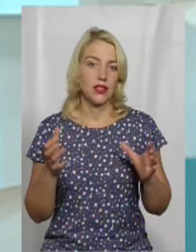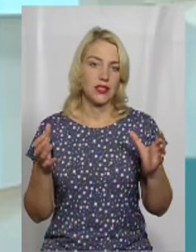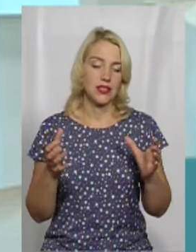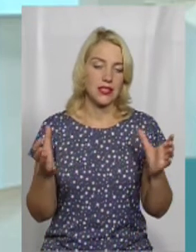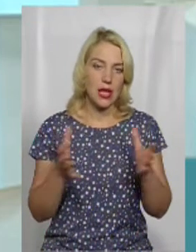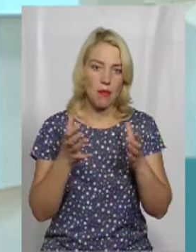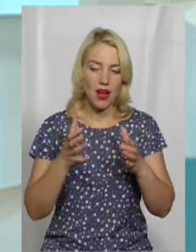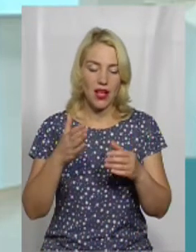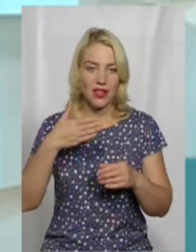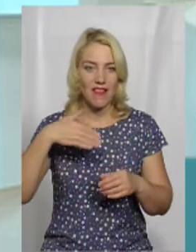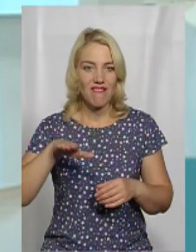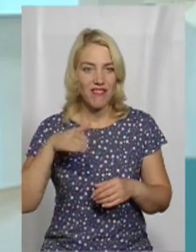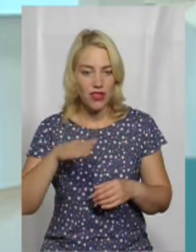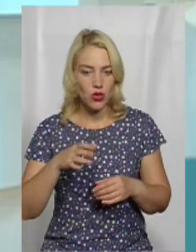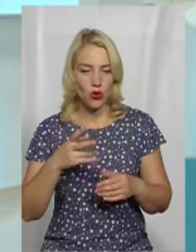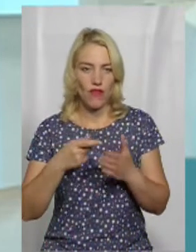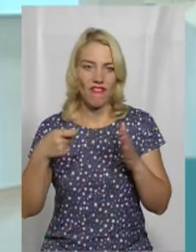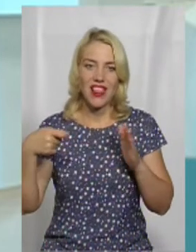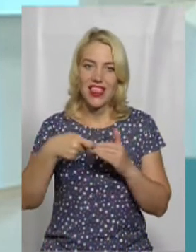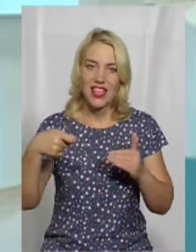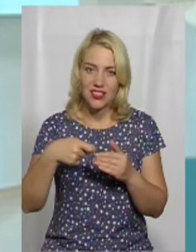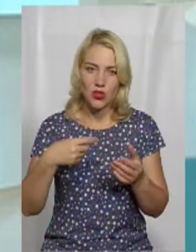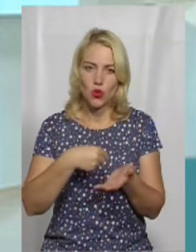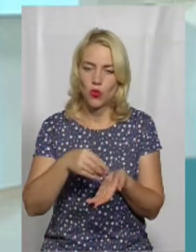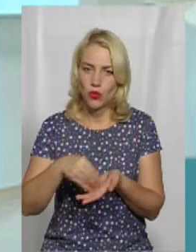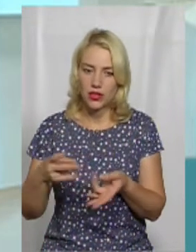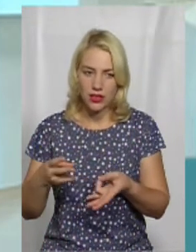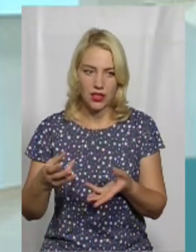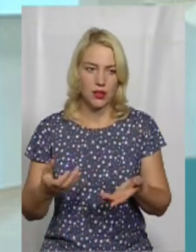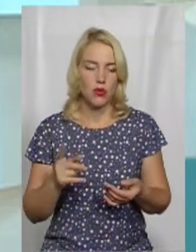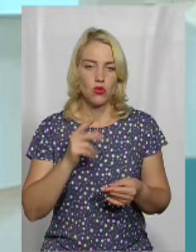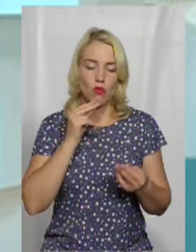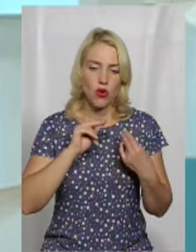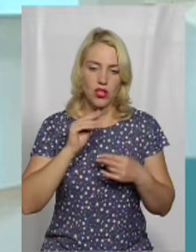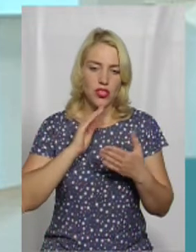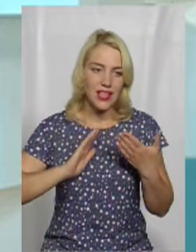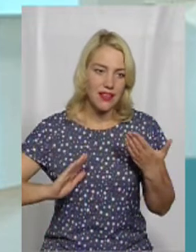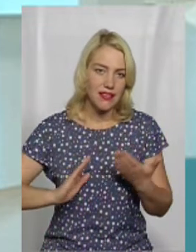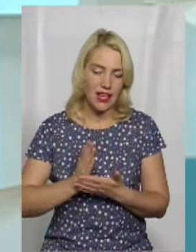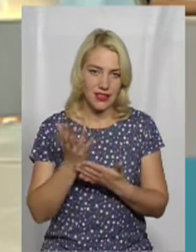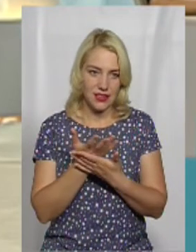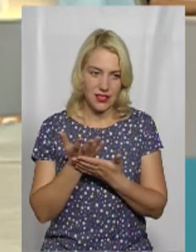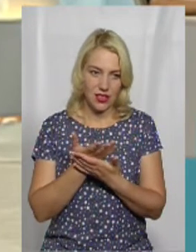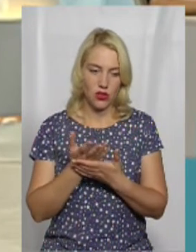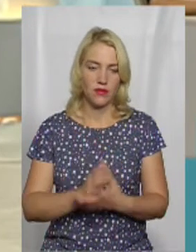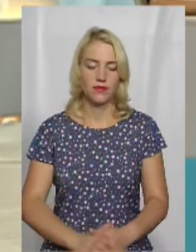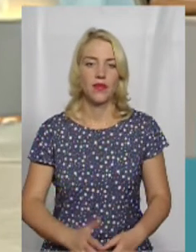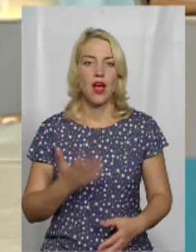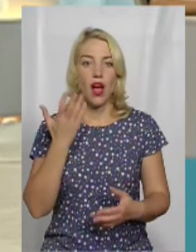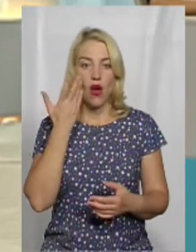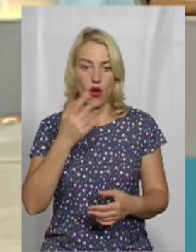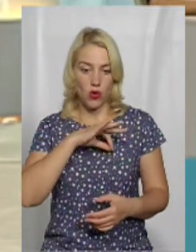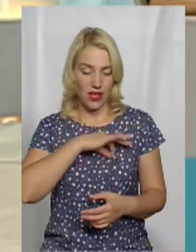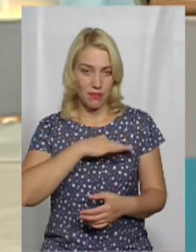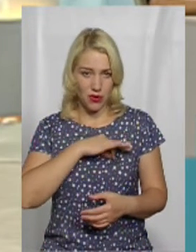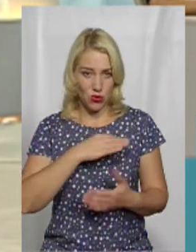гра в відео, яке займає дуже багато. Тому саме собою все одно, щоб покращити якість, підвищити планку, особливо знімати пригодницьке кіно, в якому багато